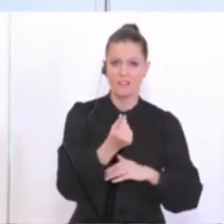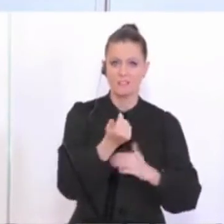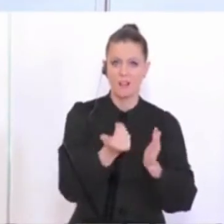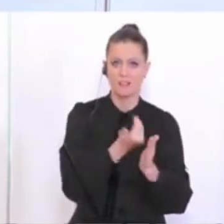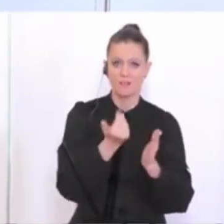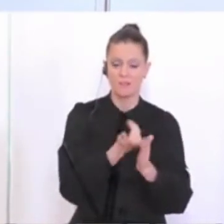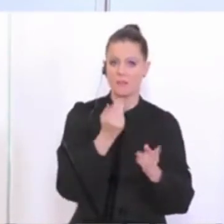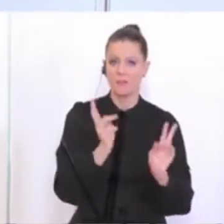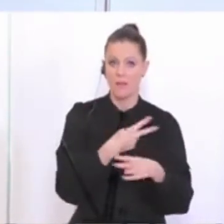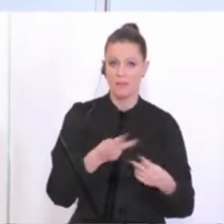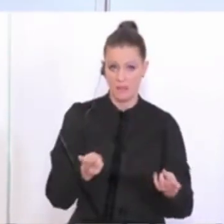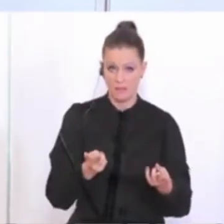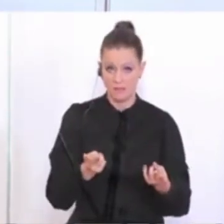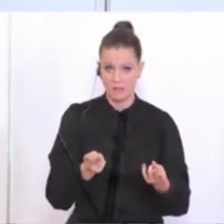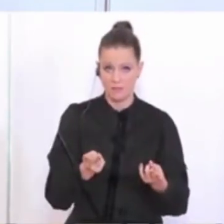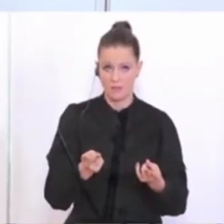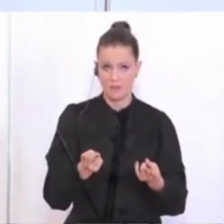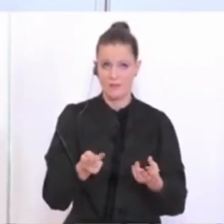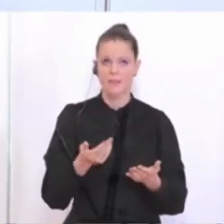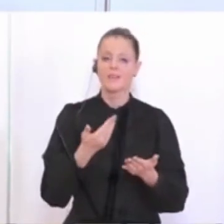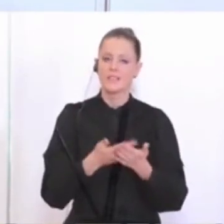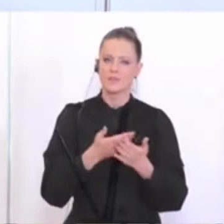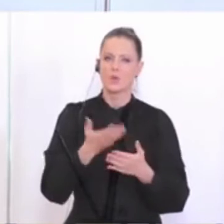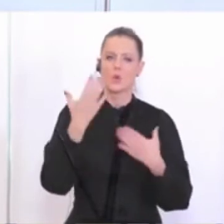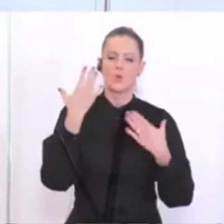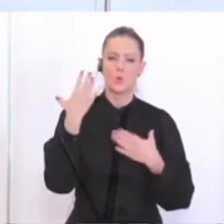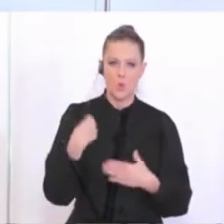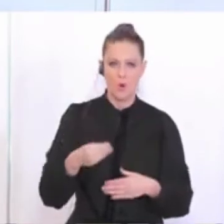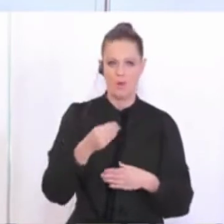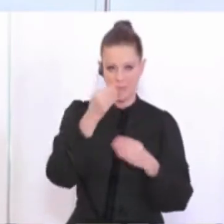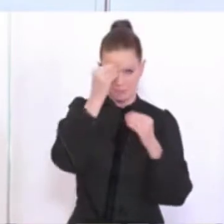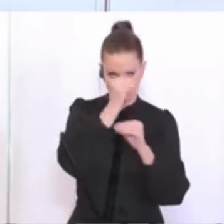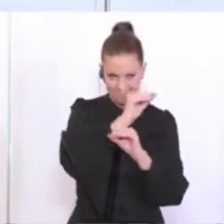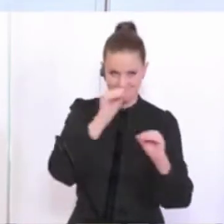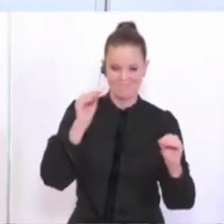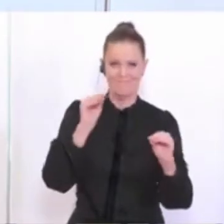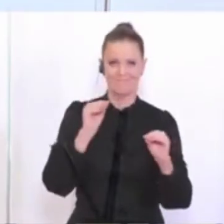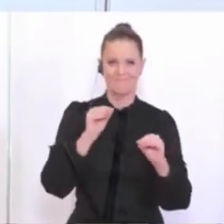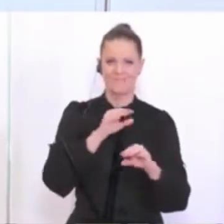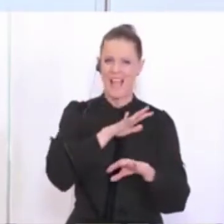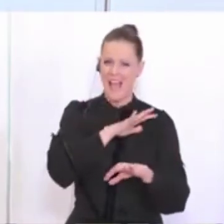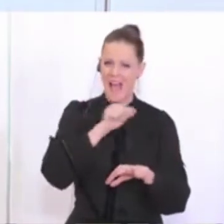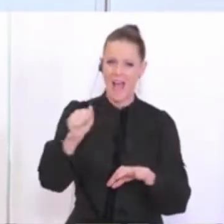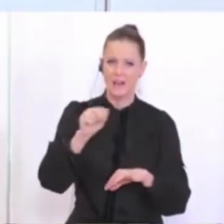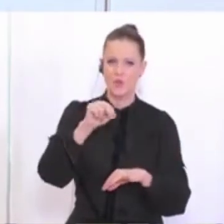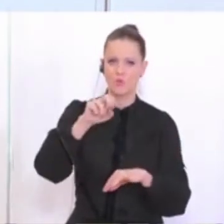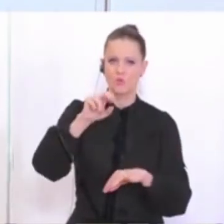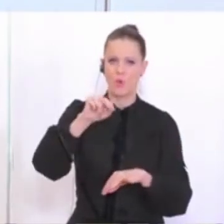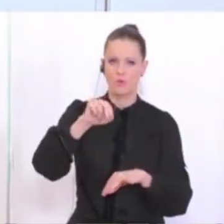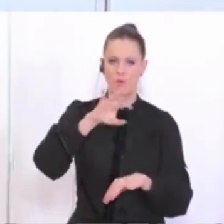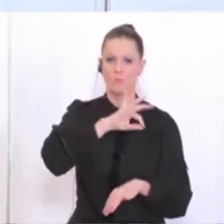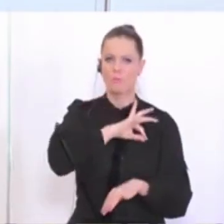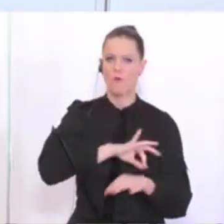Und das weist eben noch einmal darauf hin, dass wir ja auch, was alle Non-Profit-Organisationen